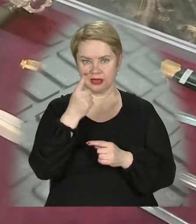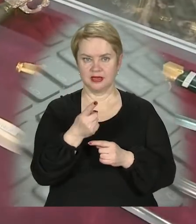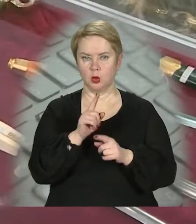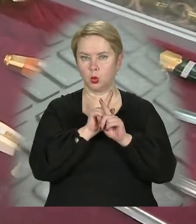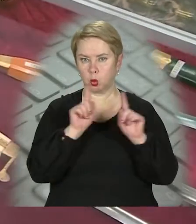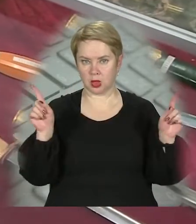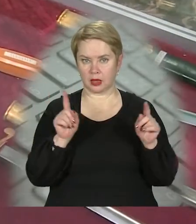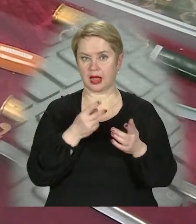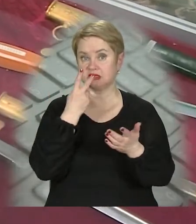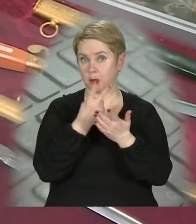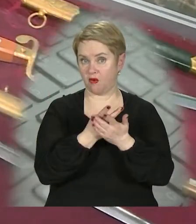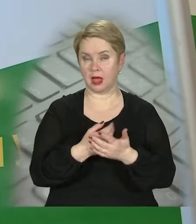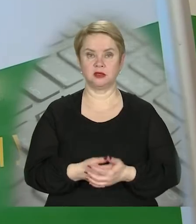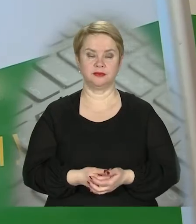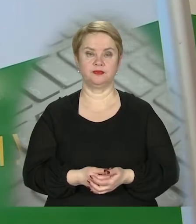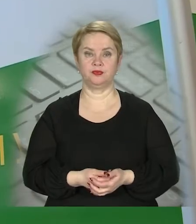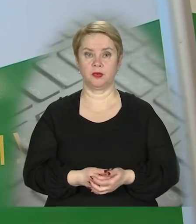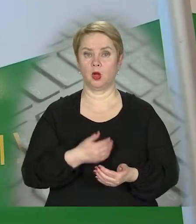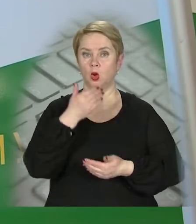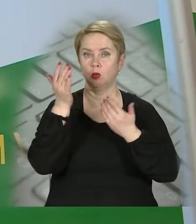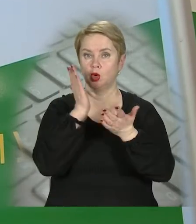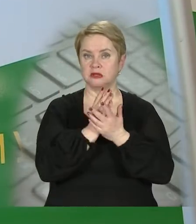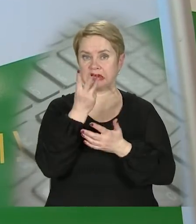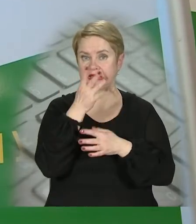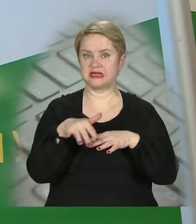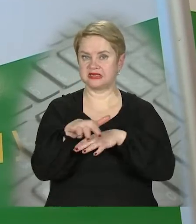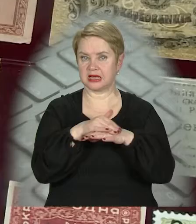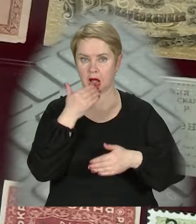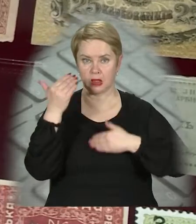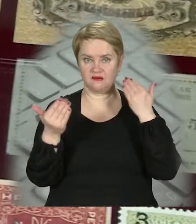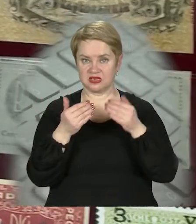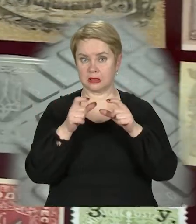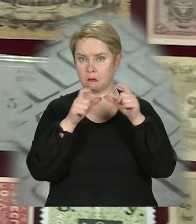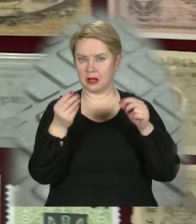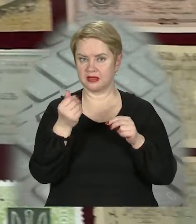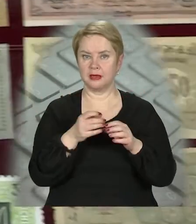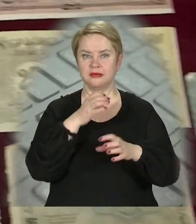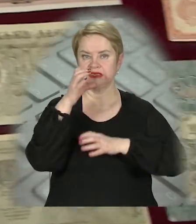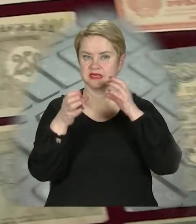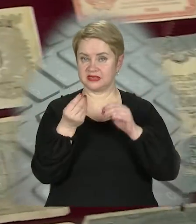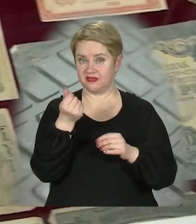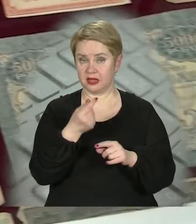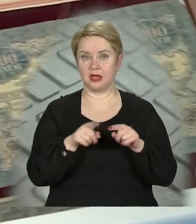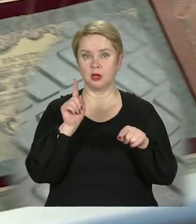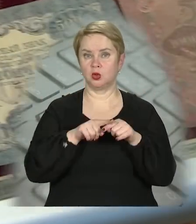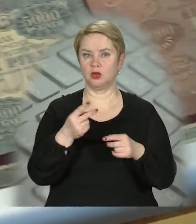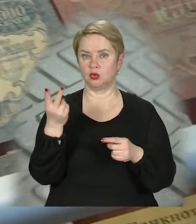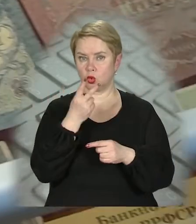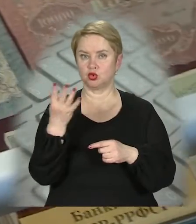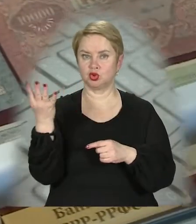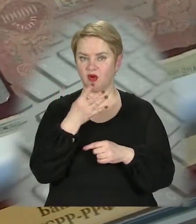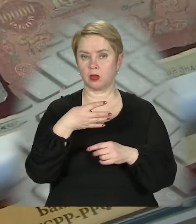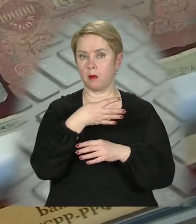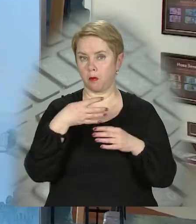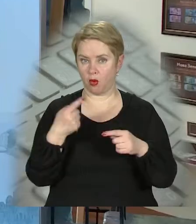унікальних експонатів у нас. Музей має три зали та виставку банкнот і монет світу. Експозиція займає другий і